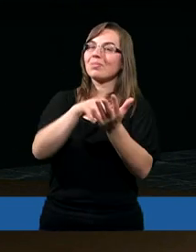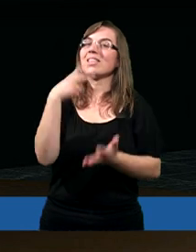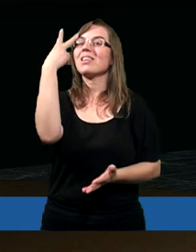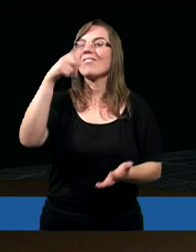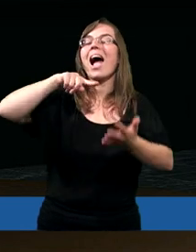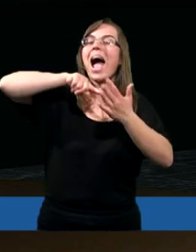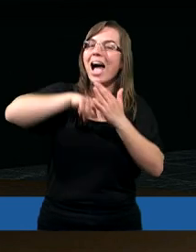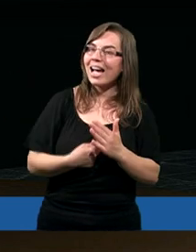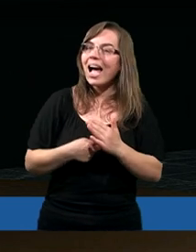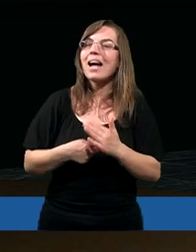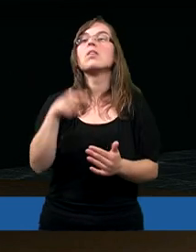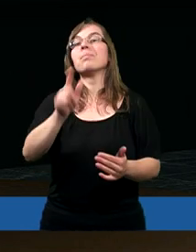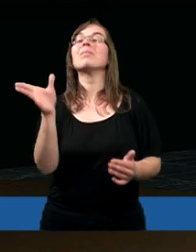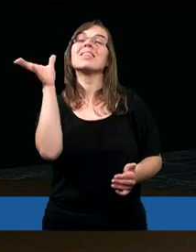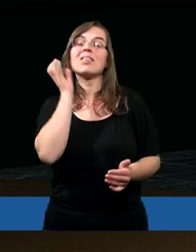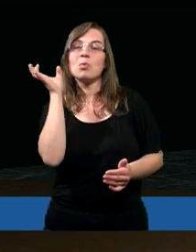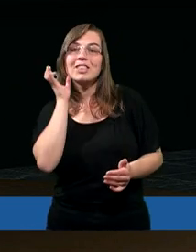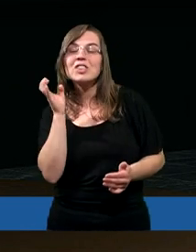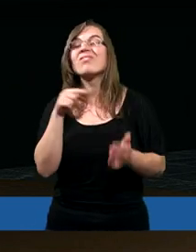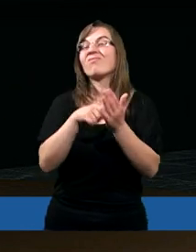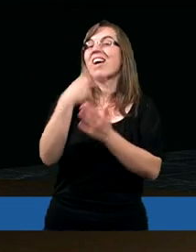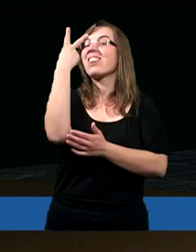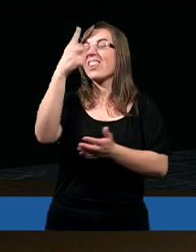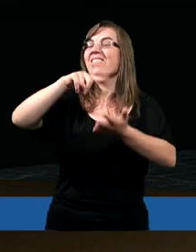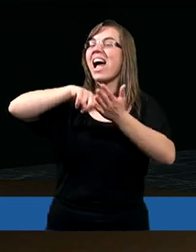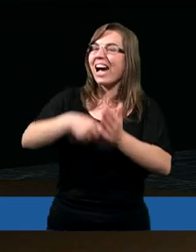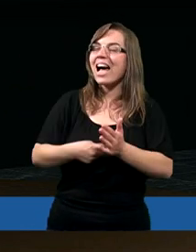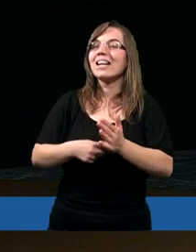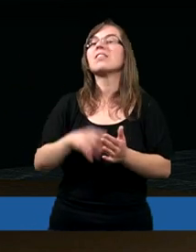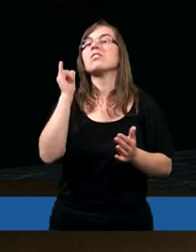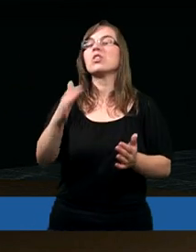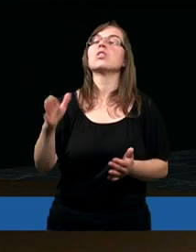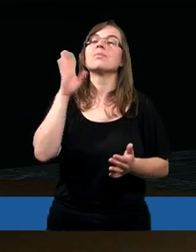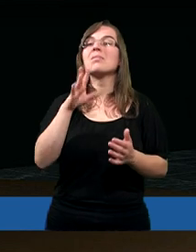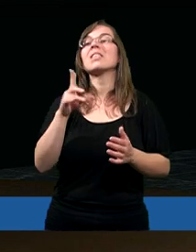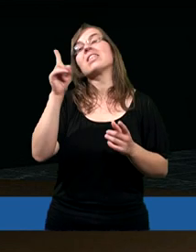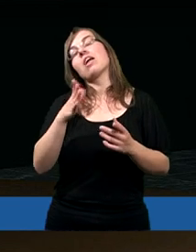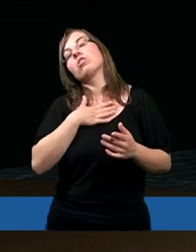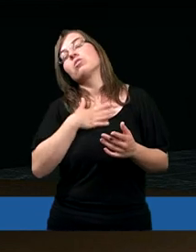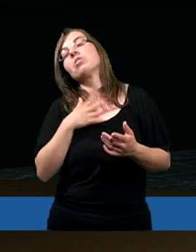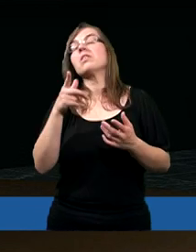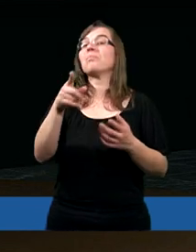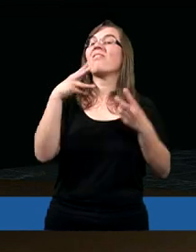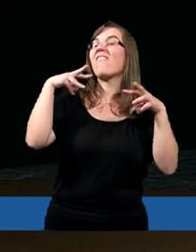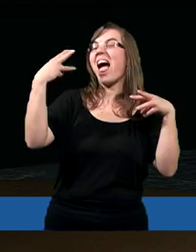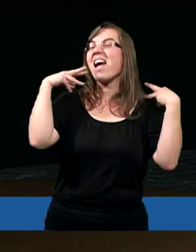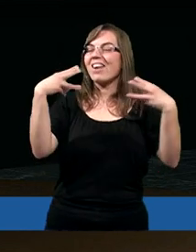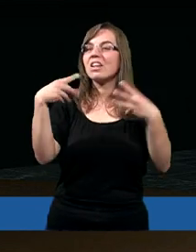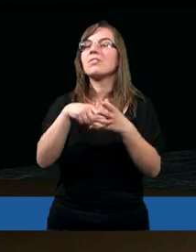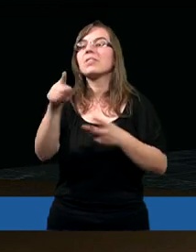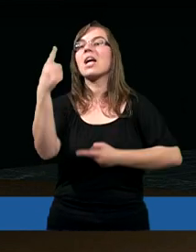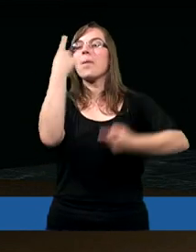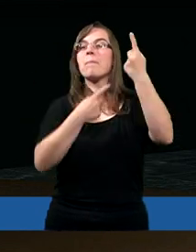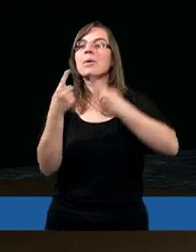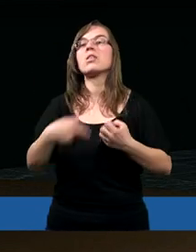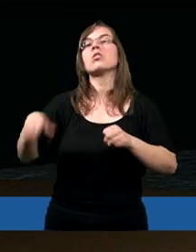dlatego rzeczy, które się słyszy dwukrotnie, uważa się je za ważne albo nawet najważniejsze. Są to te